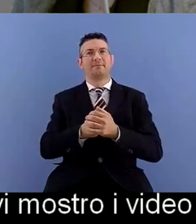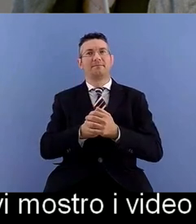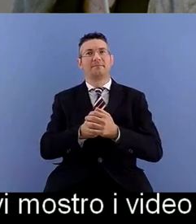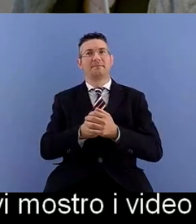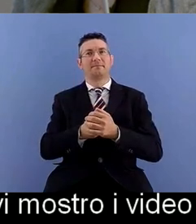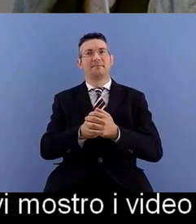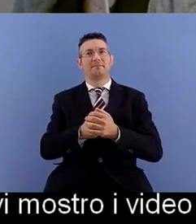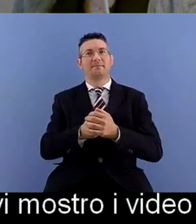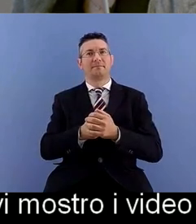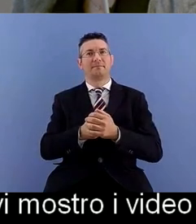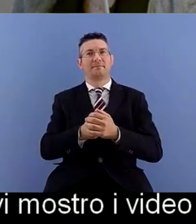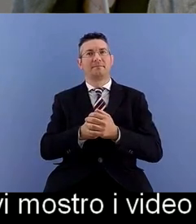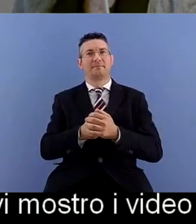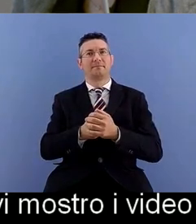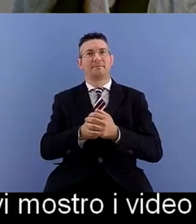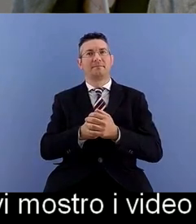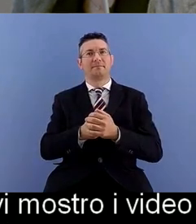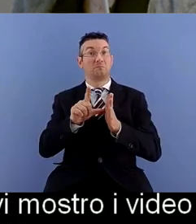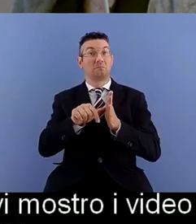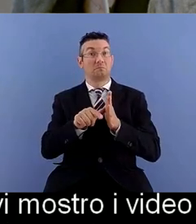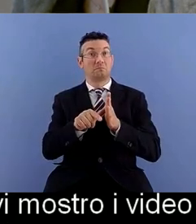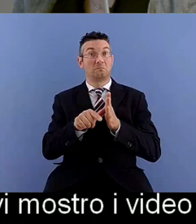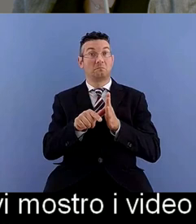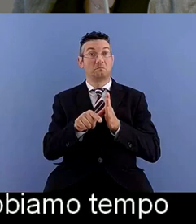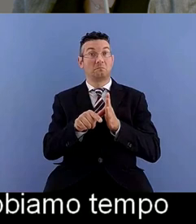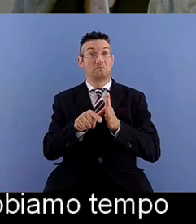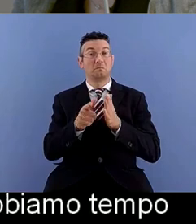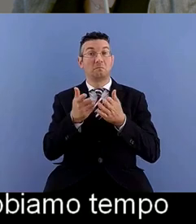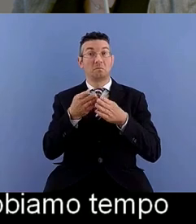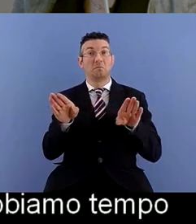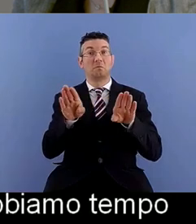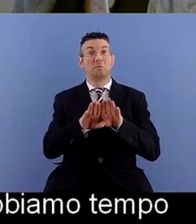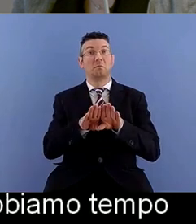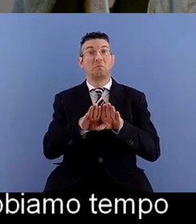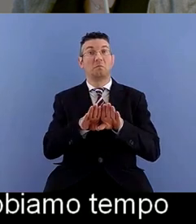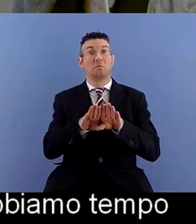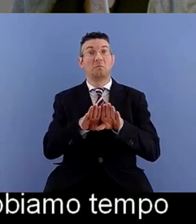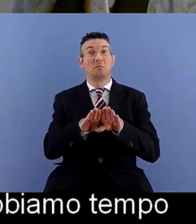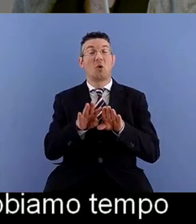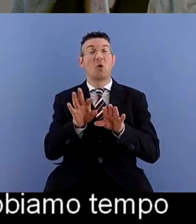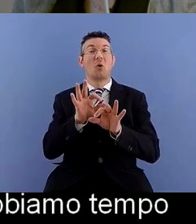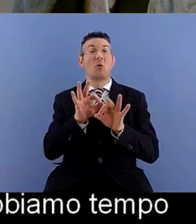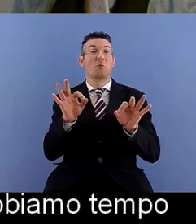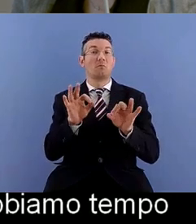se abbiamo tempo questo in chiusura o se no salta anche questo